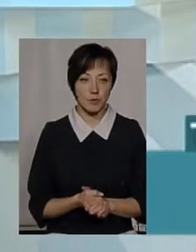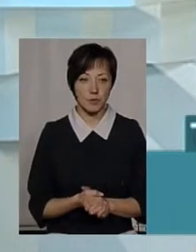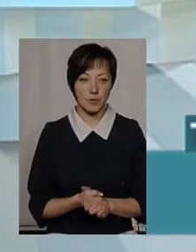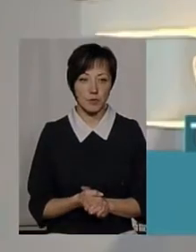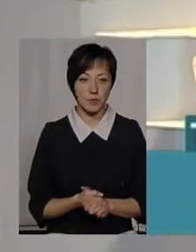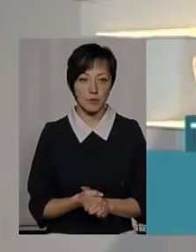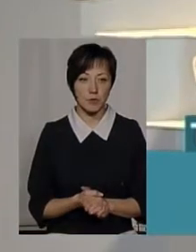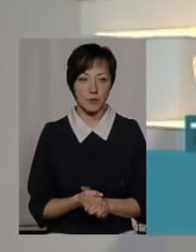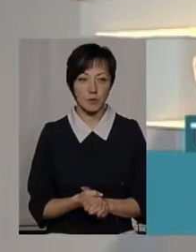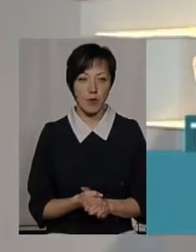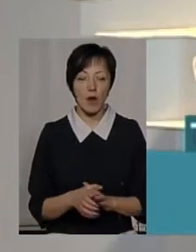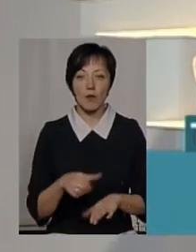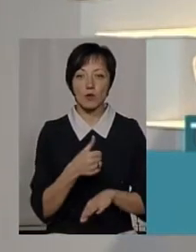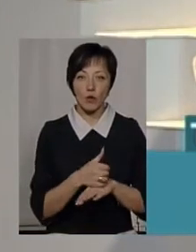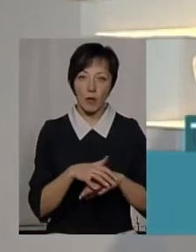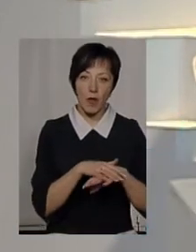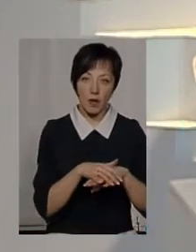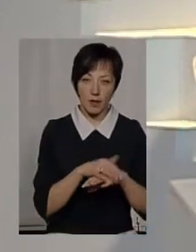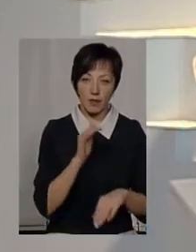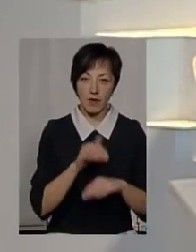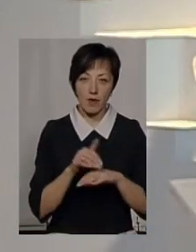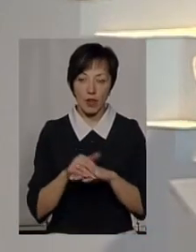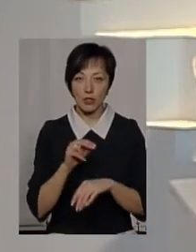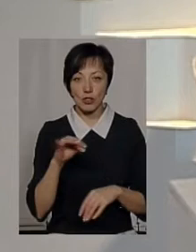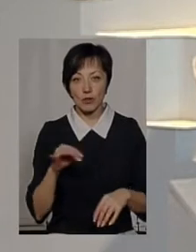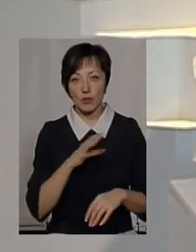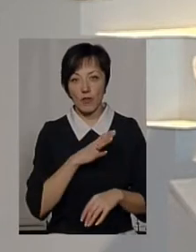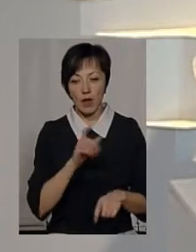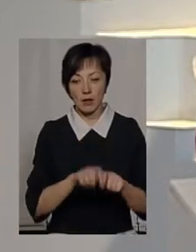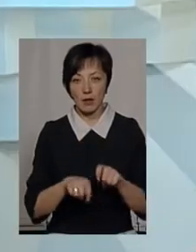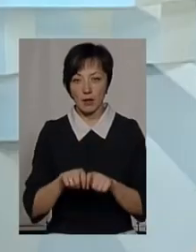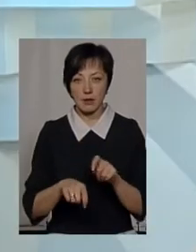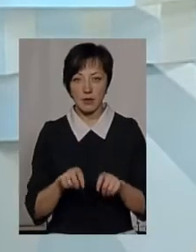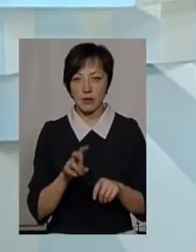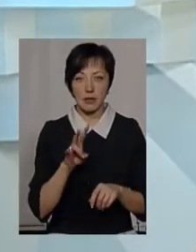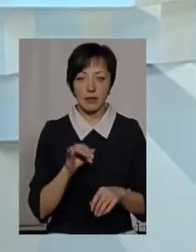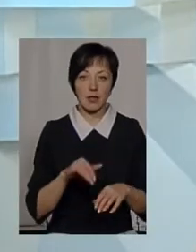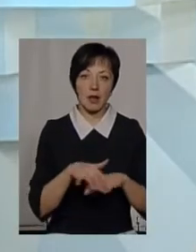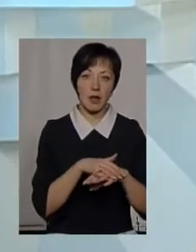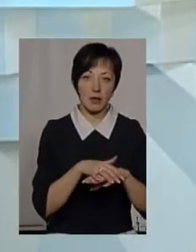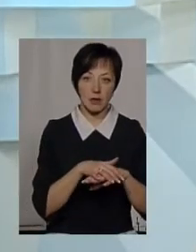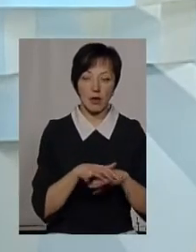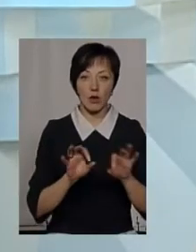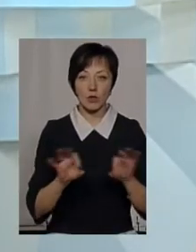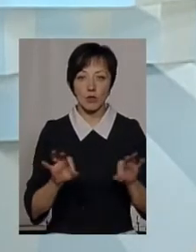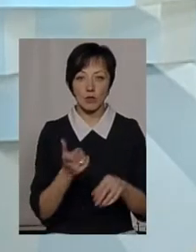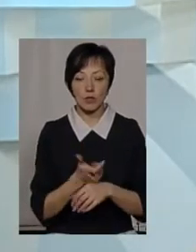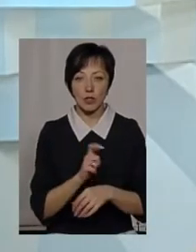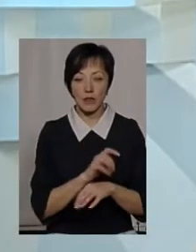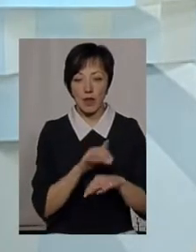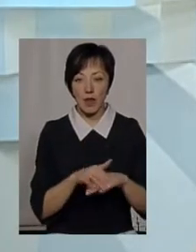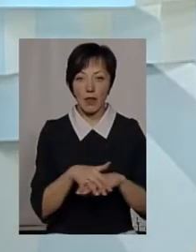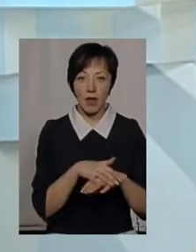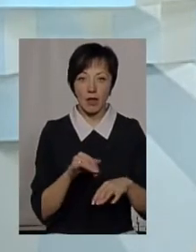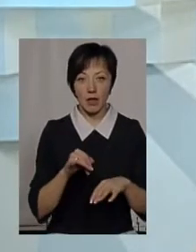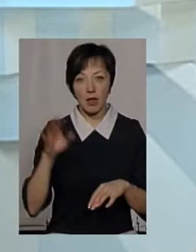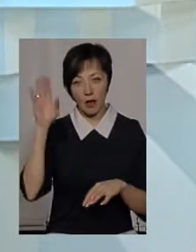А скажіть, то в основному на ринках все ж таки виявляєте? Чи бувають рейди? От розпажіть про це більше, будь ласка. Виявляємо, і